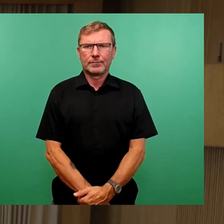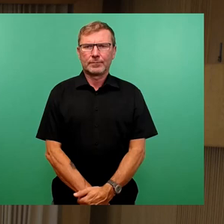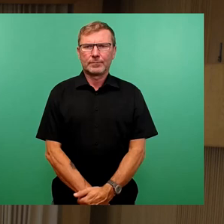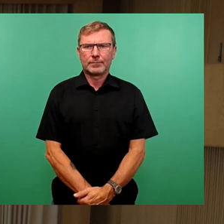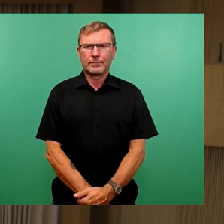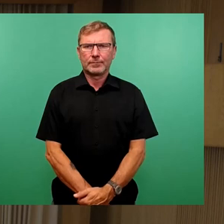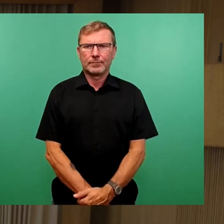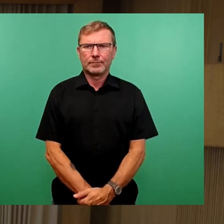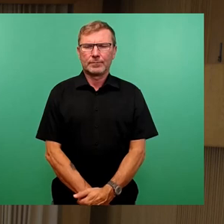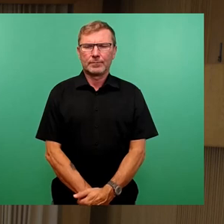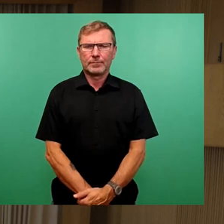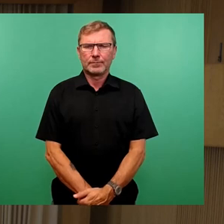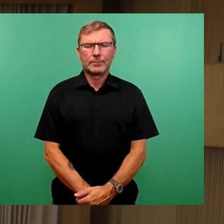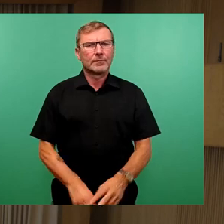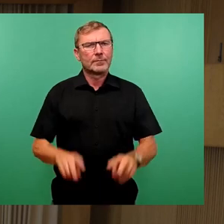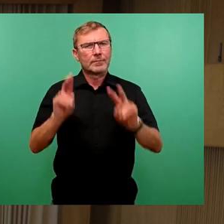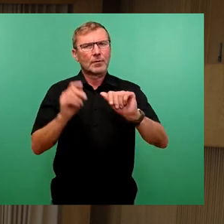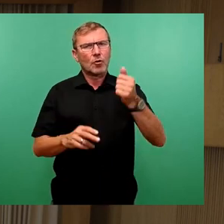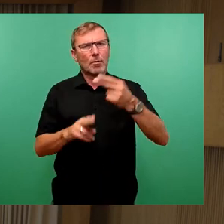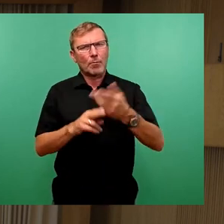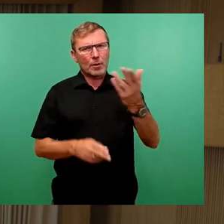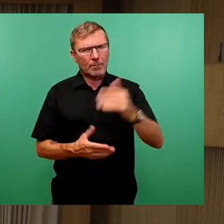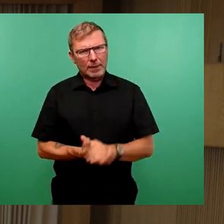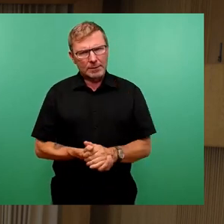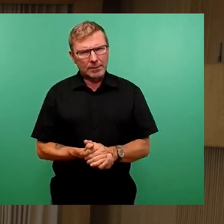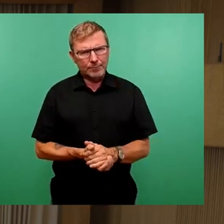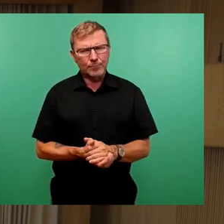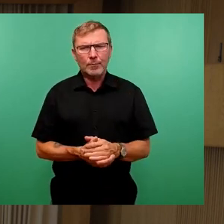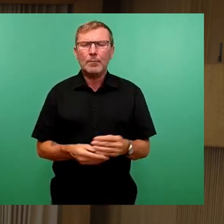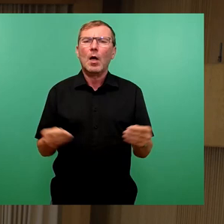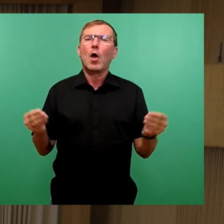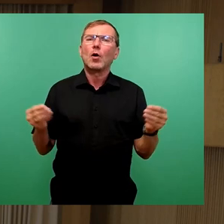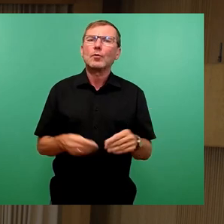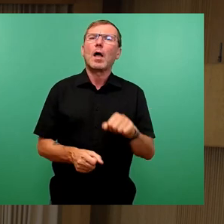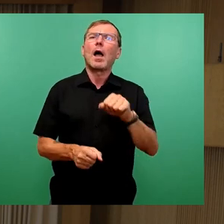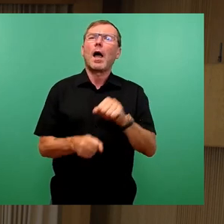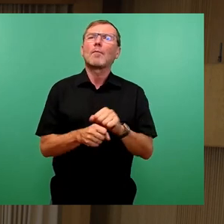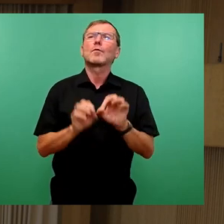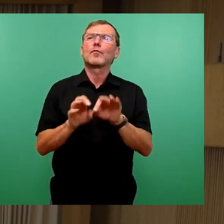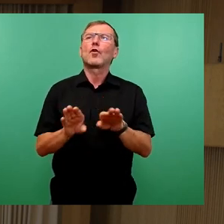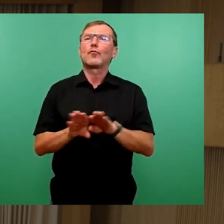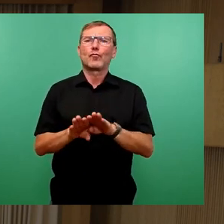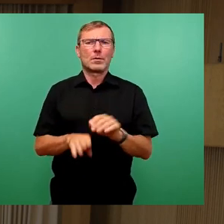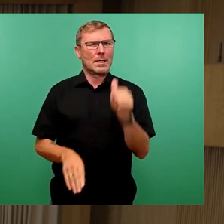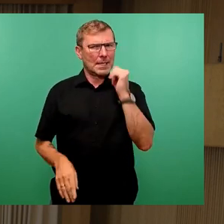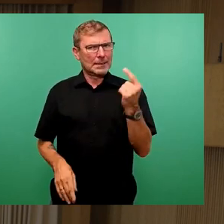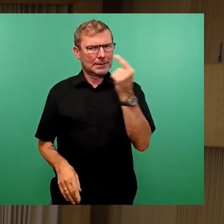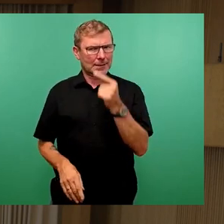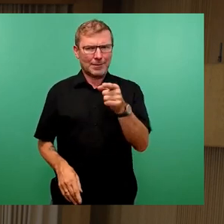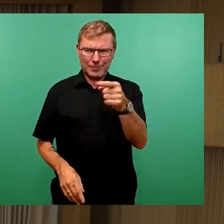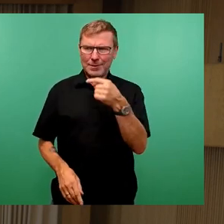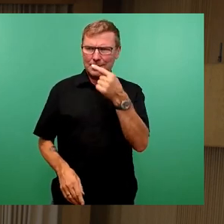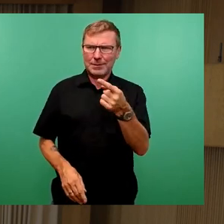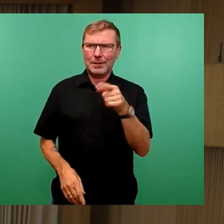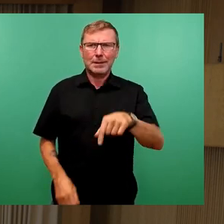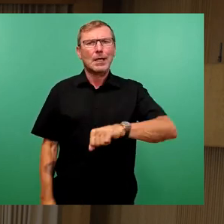Sehr geehrter Herr Oberbürgermeister, mit der Gründung des Amts für Schulen Anfang letzten Jahres haben Sie angekündigt, dass nun schneller